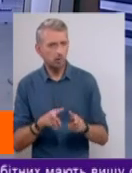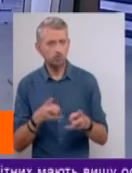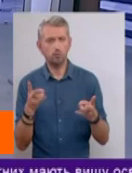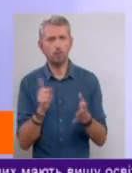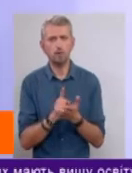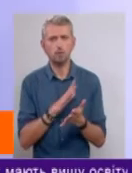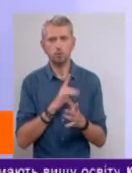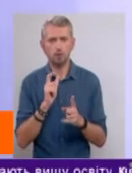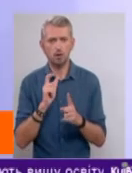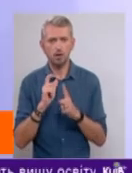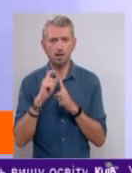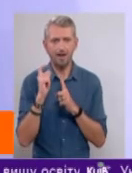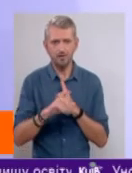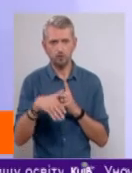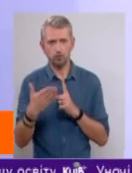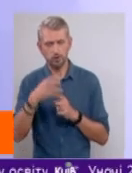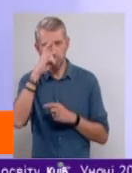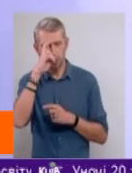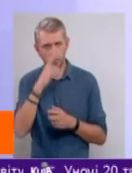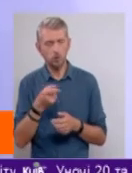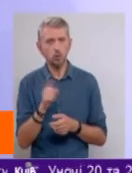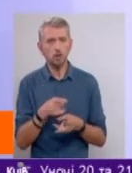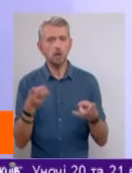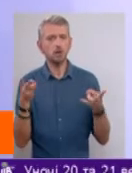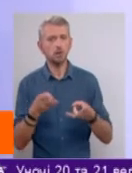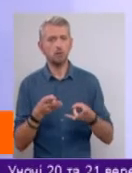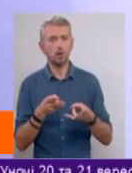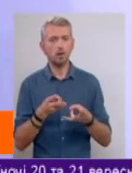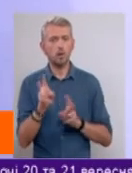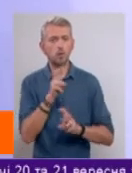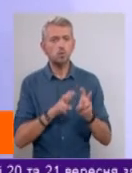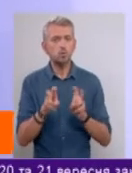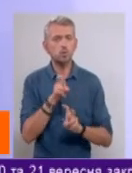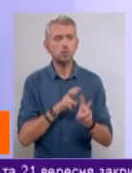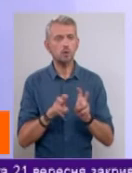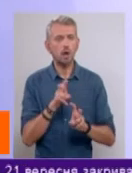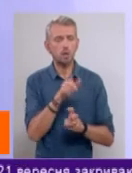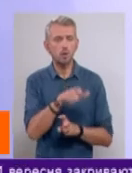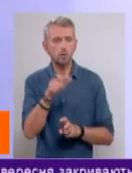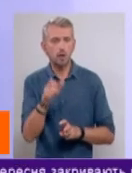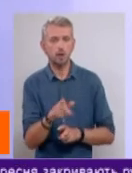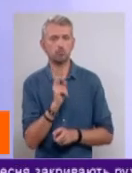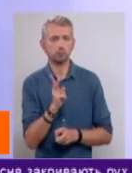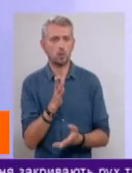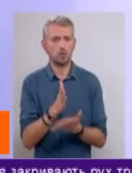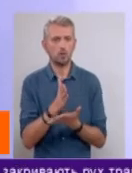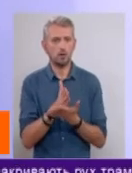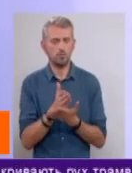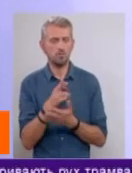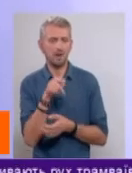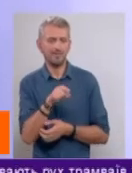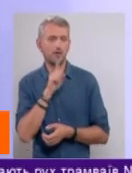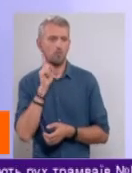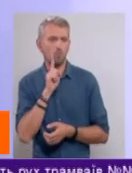реакція зі сторони держави. Тоді треба шукати людей, які являються для цієї